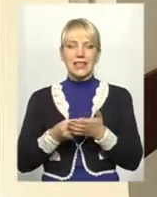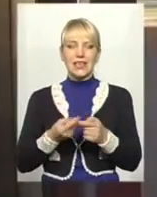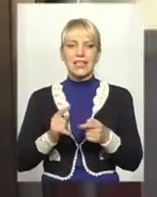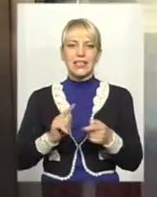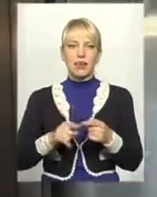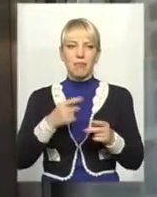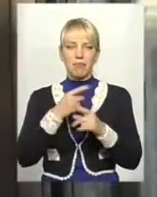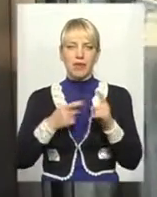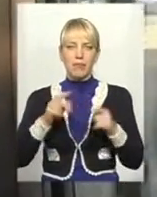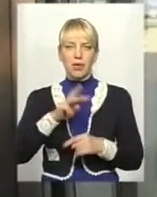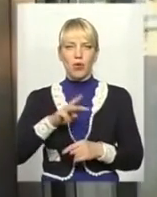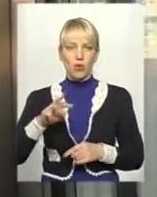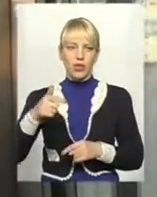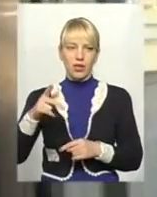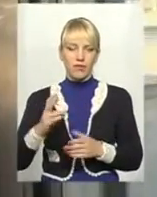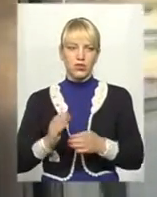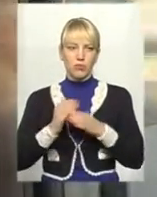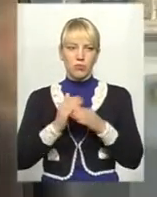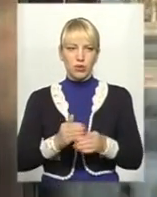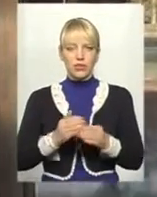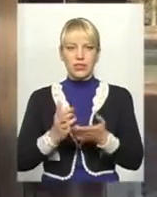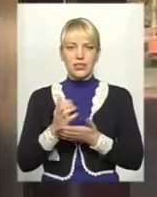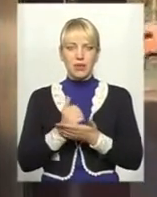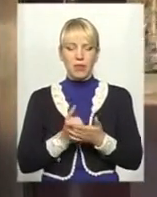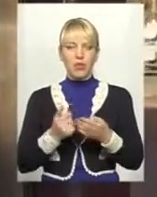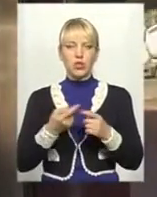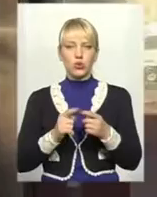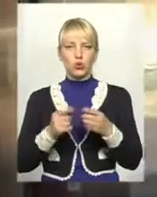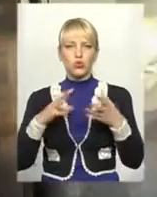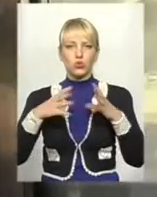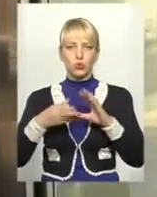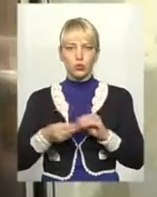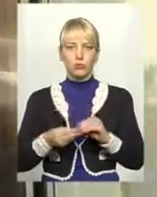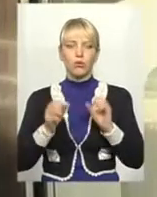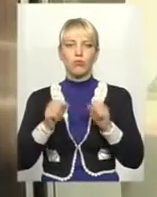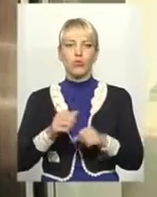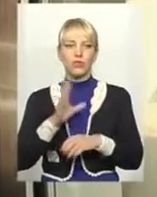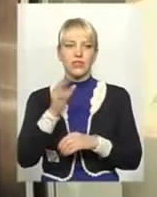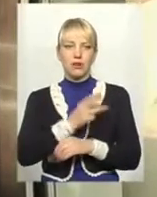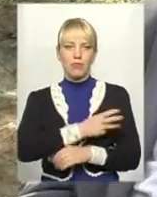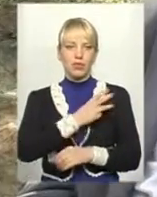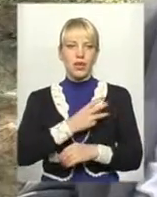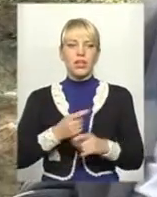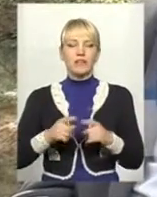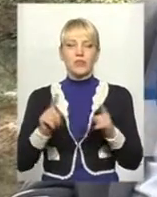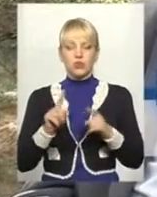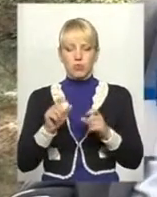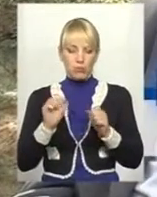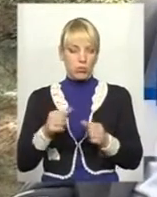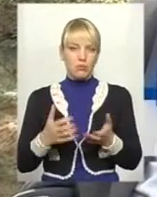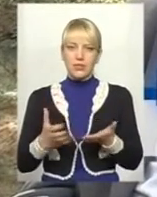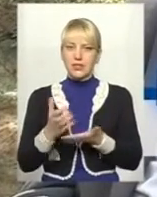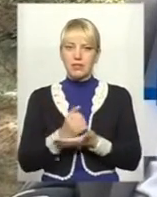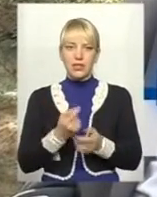півмільйона гривень. Допомогти зібрати цю суму можуть усі бажаючі. Вони вже ми не зберемо на один автомобіль або,